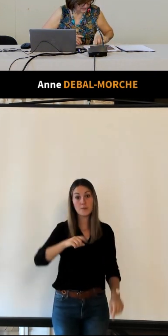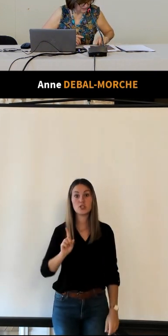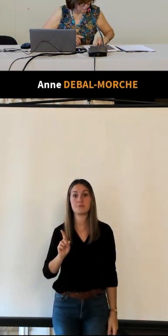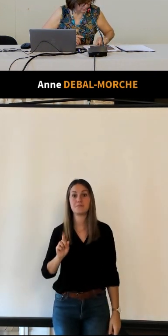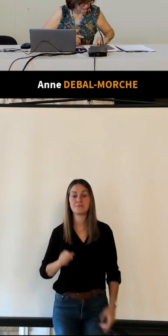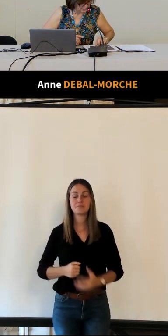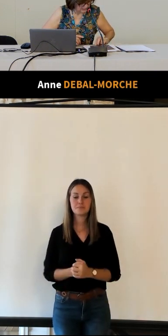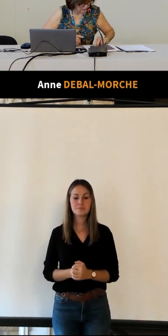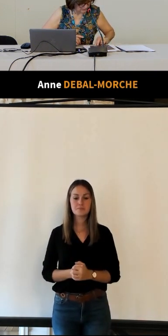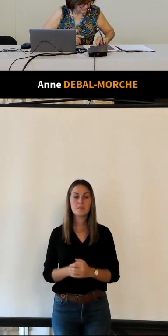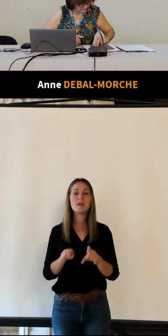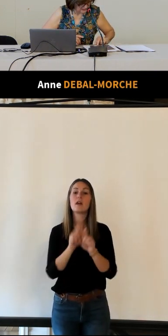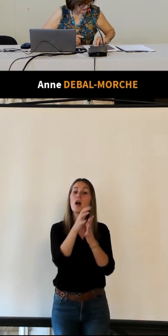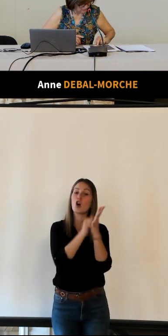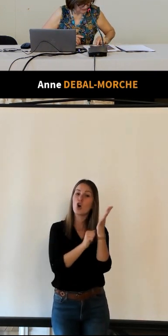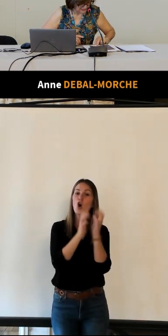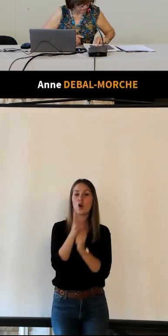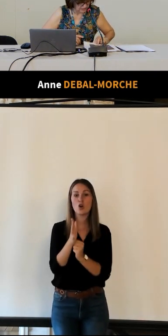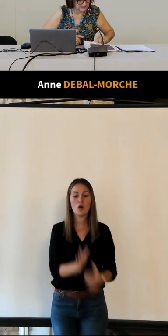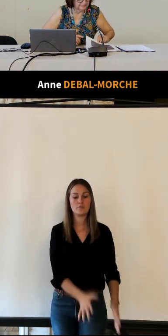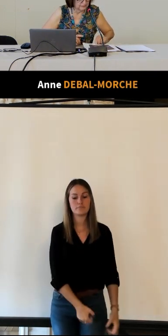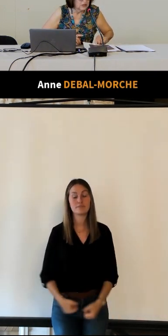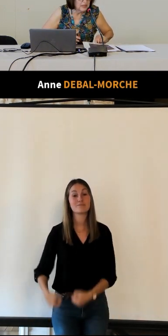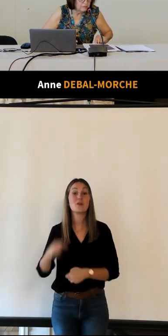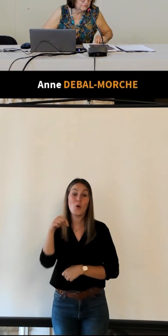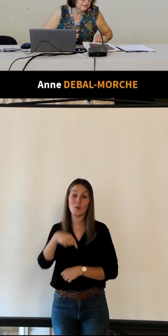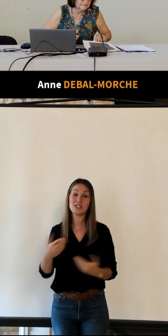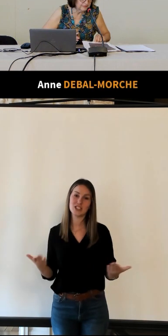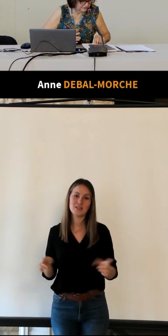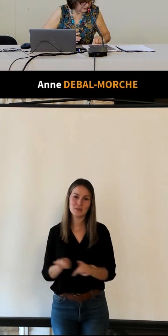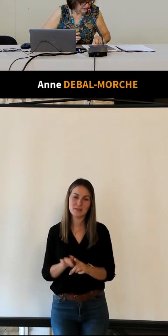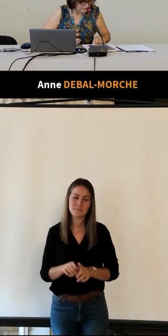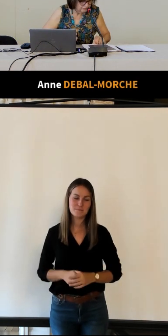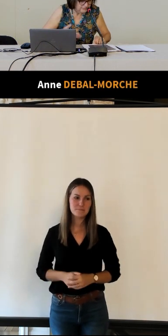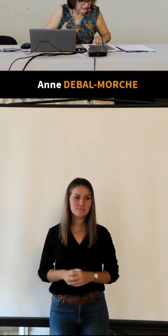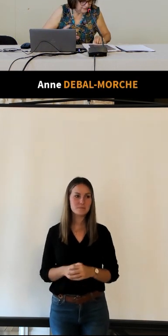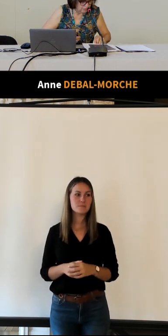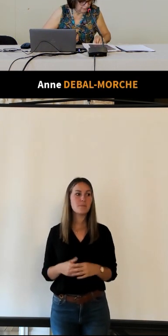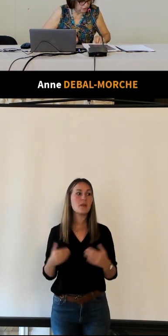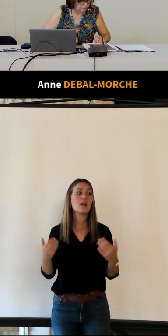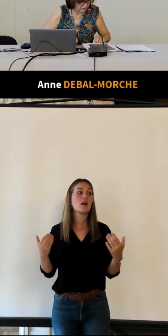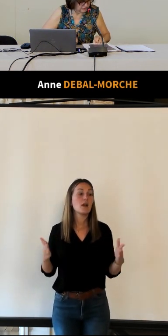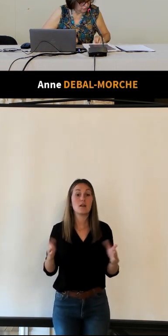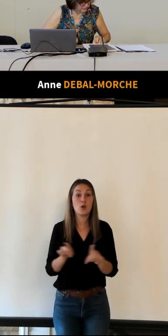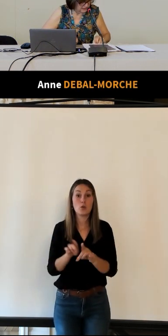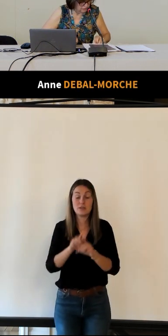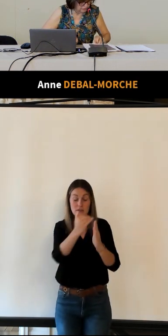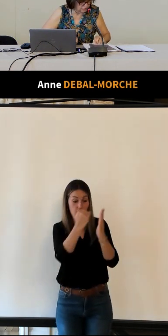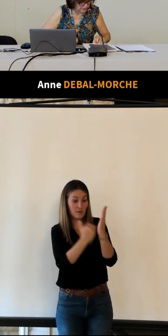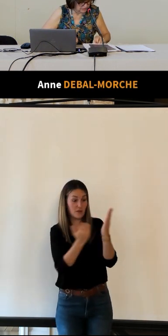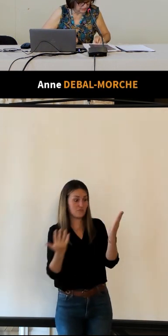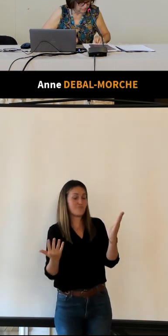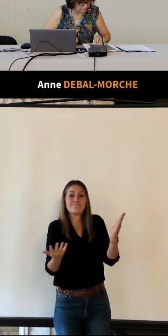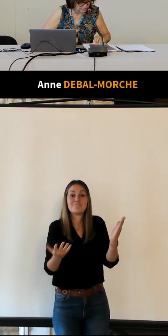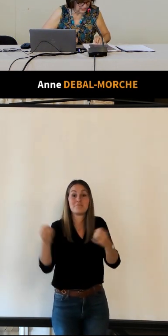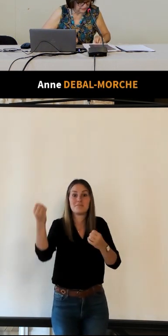et le port des grands et des bas est obligatoire et ça arrive un peu comme des cheveux sur la soupe elles devront